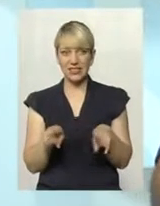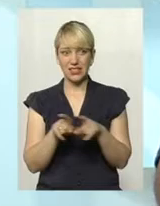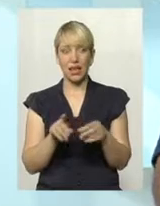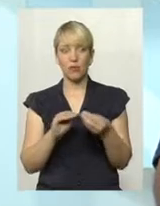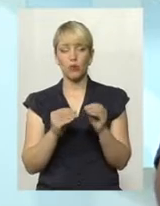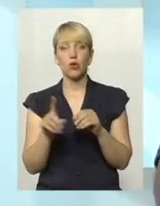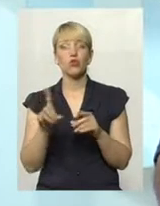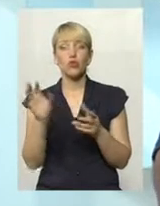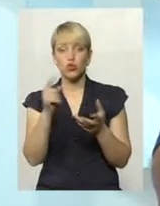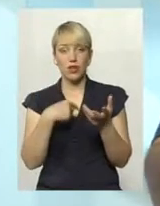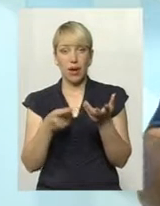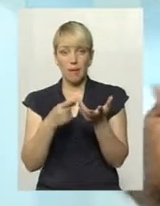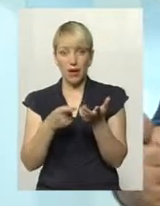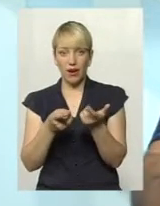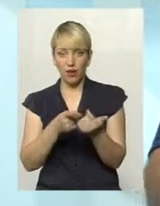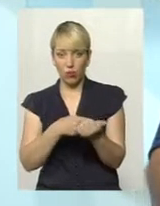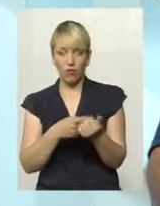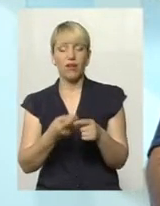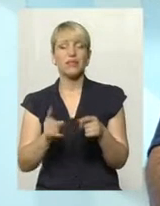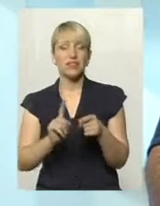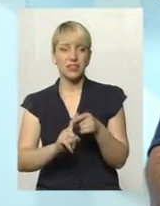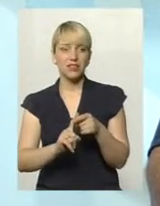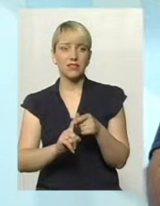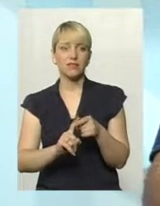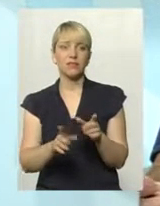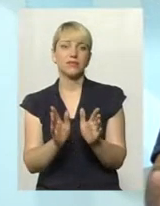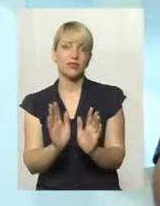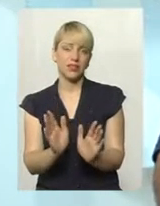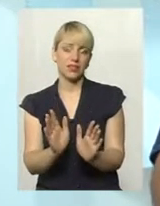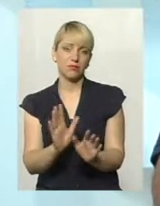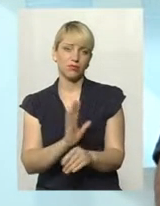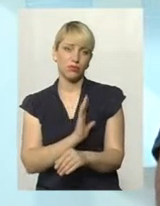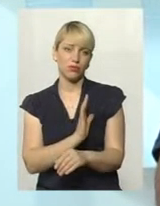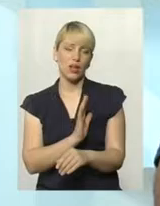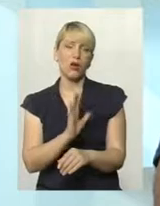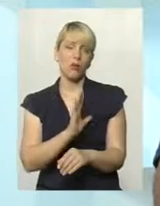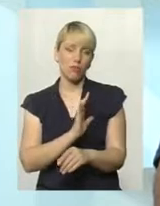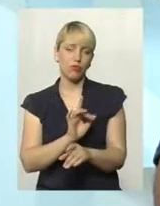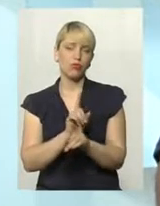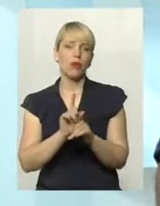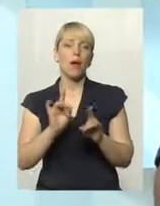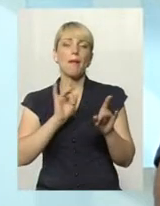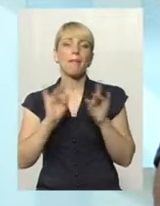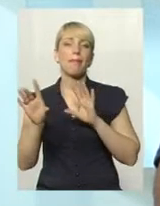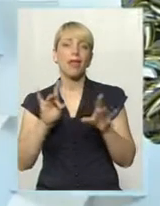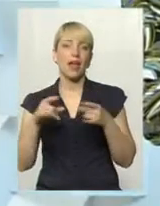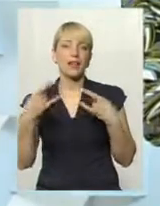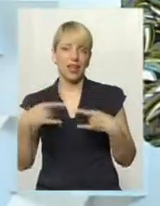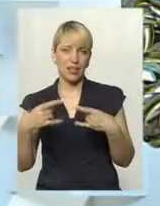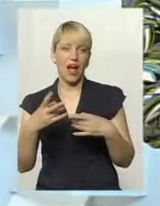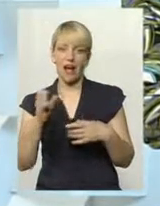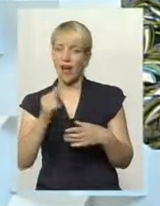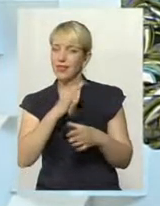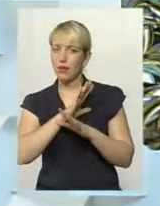перерахував, вона в нас тільки продовжується. Тобто був піар для картинки, але не було системної